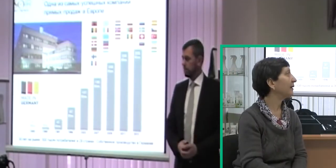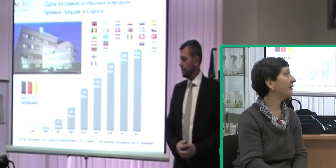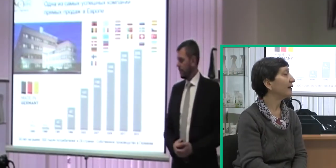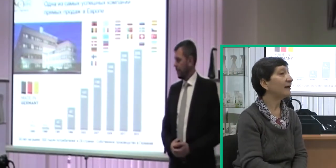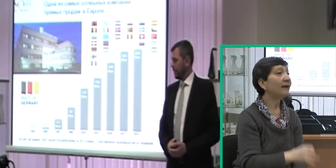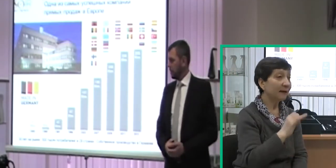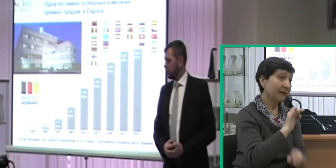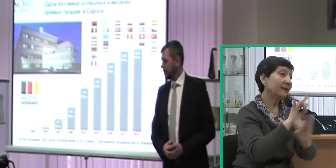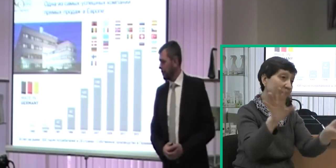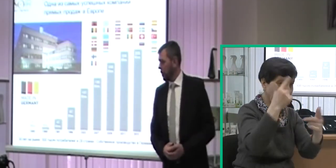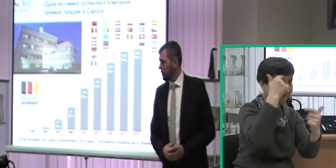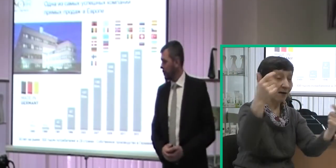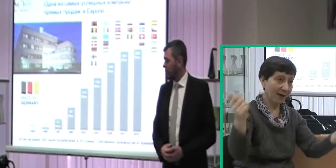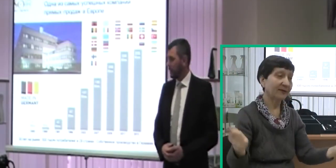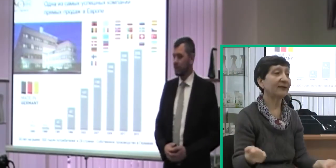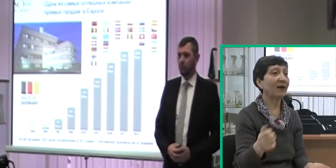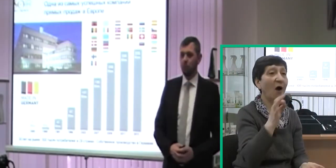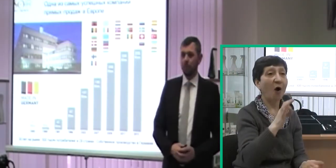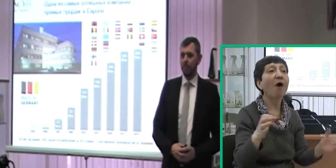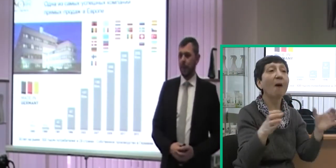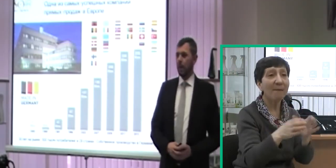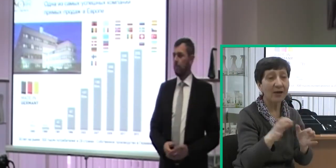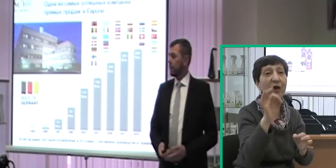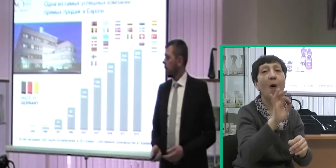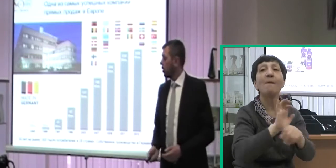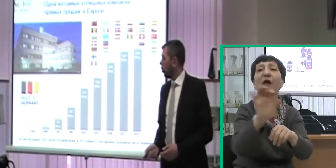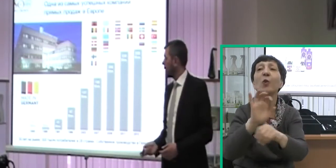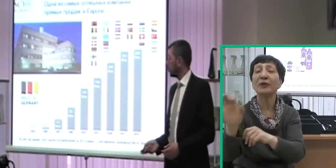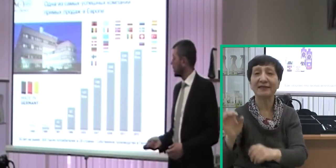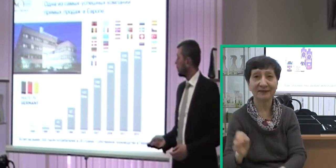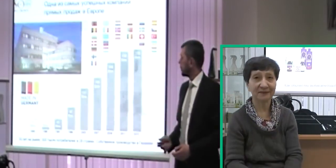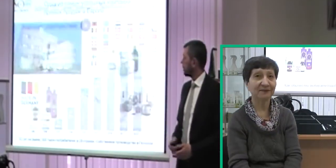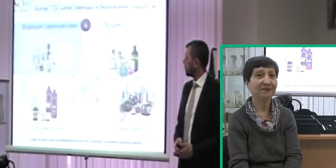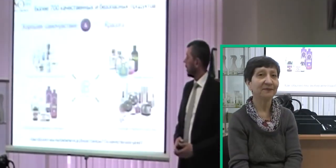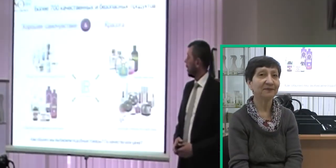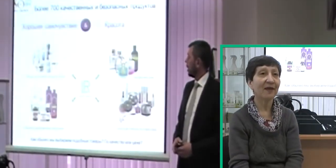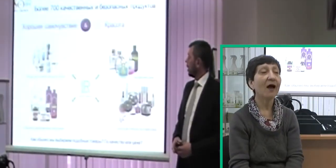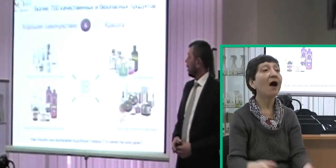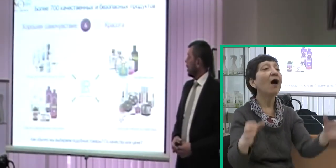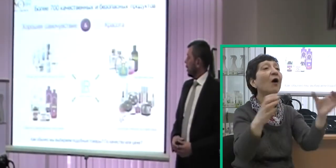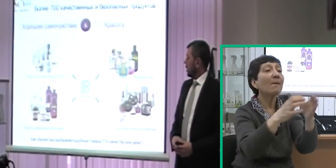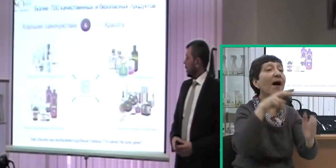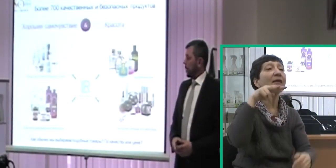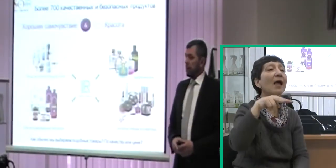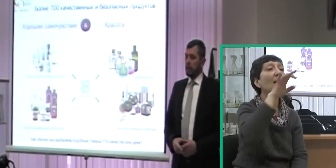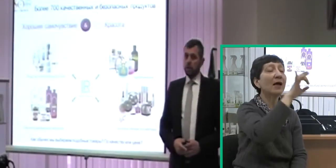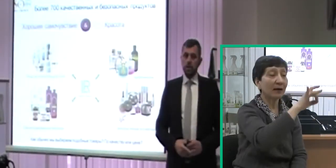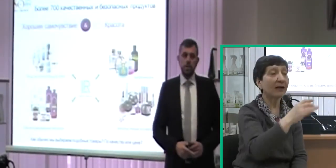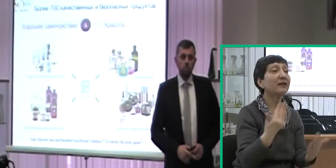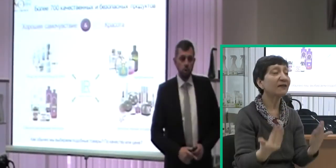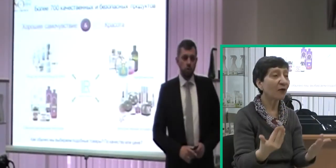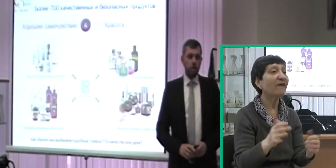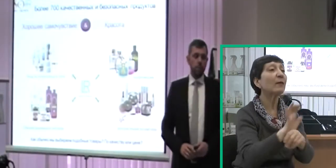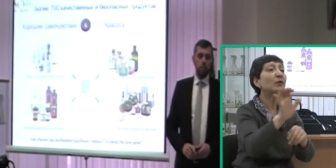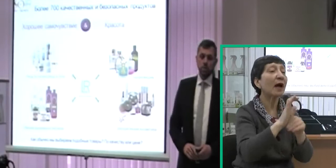собираться и делиться информацией о компании и его продукции. Компания